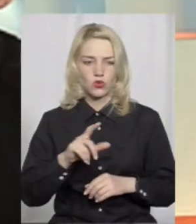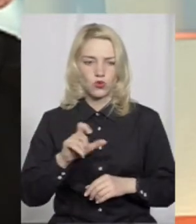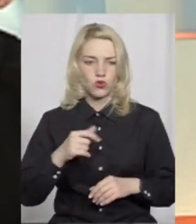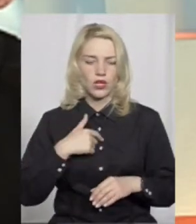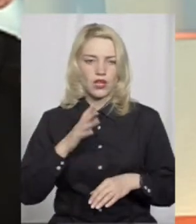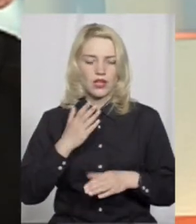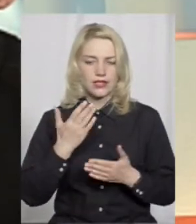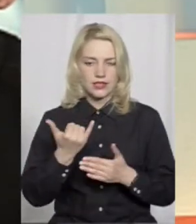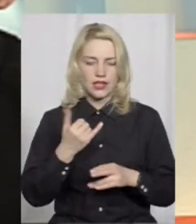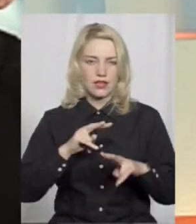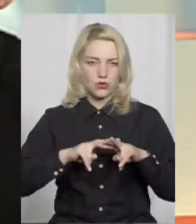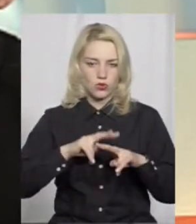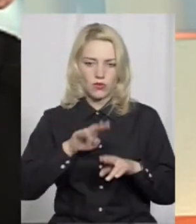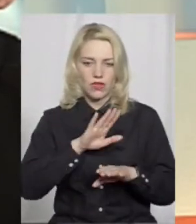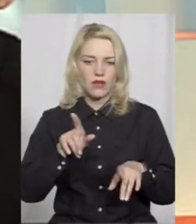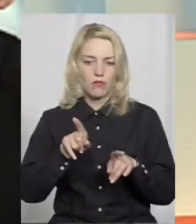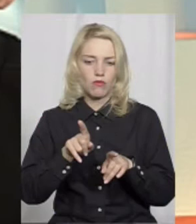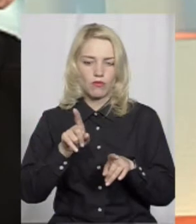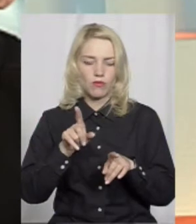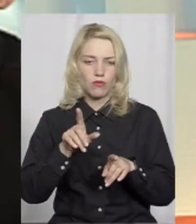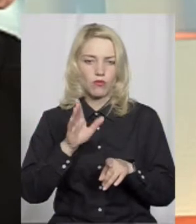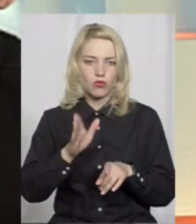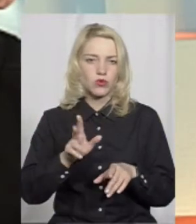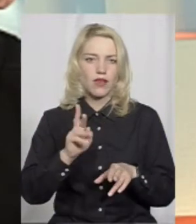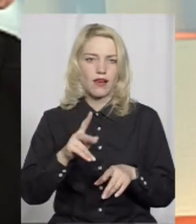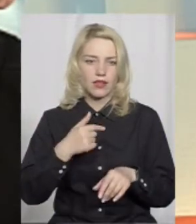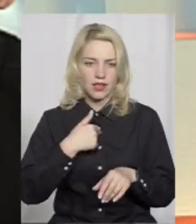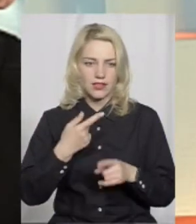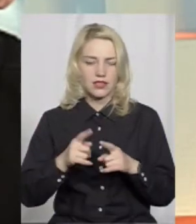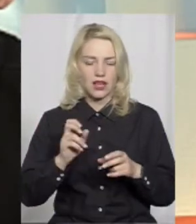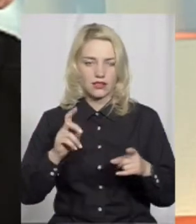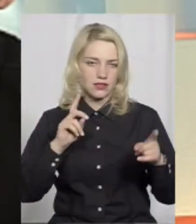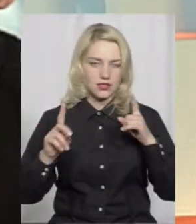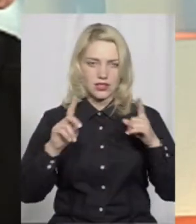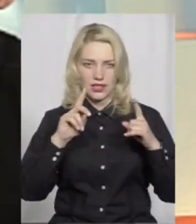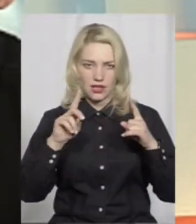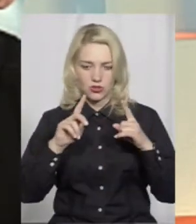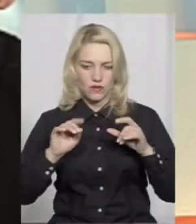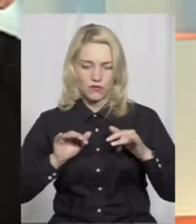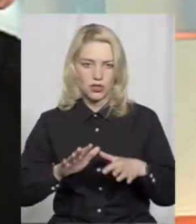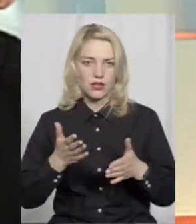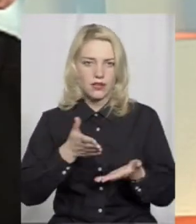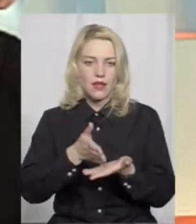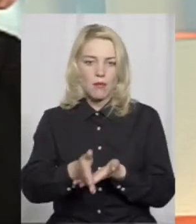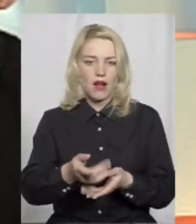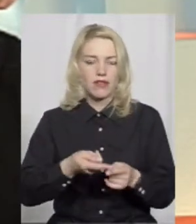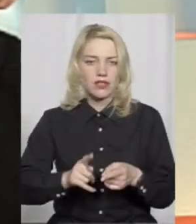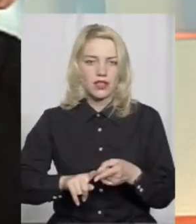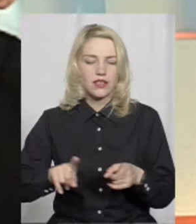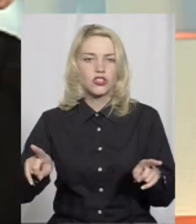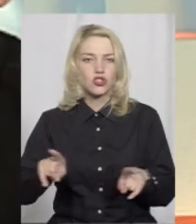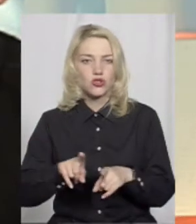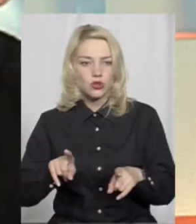будь, як я». Тобто, це більше такі стресові флешмоби, які направлені на те, щоб